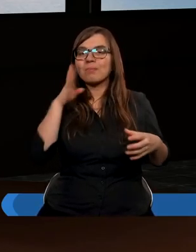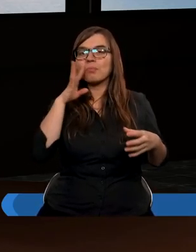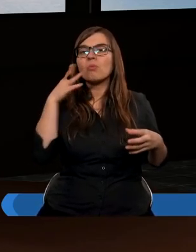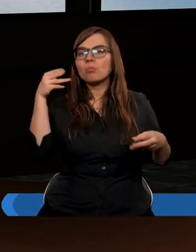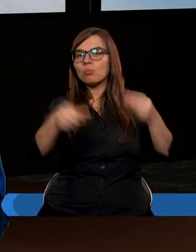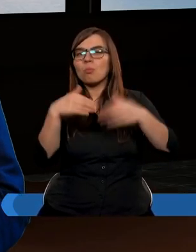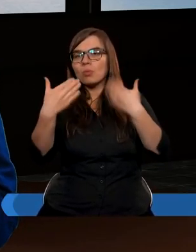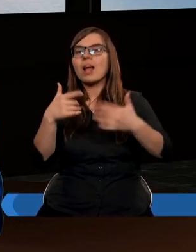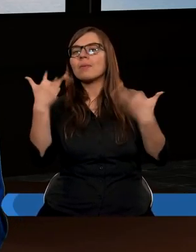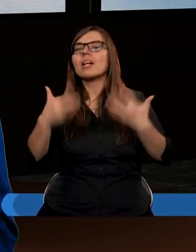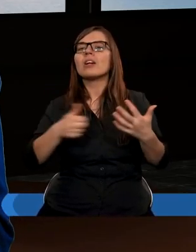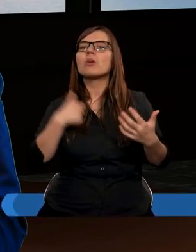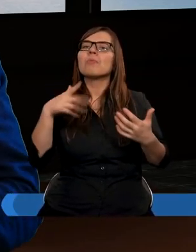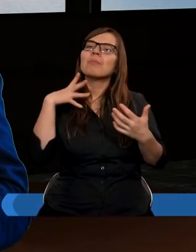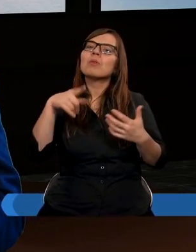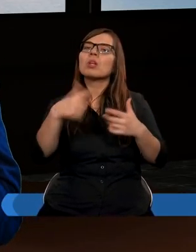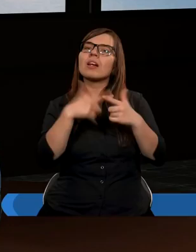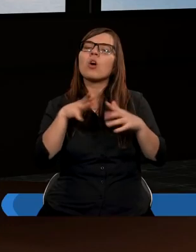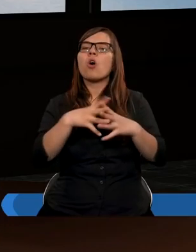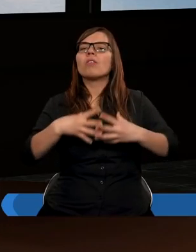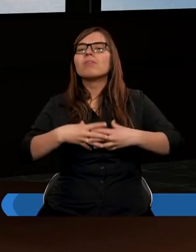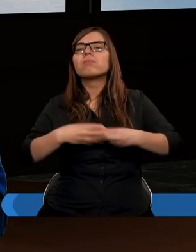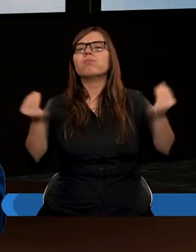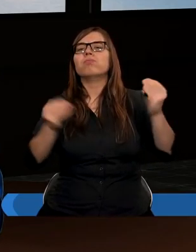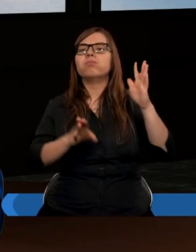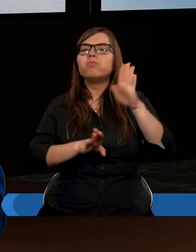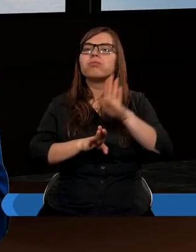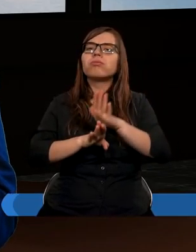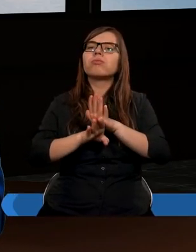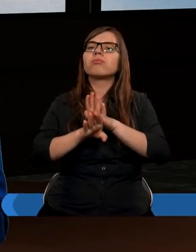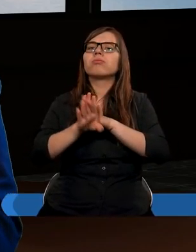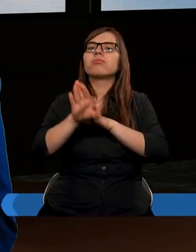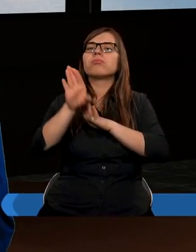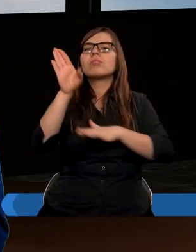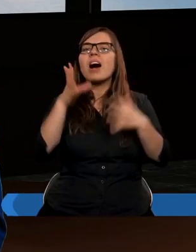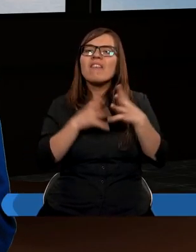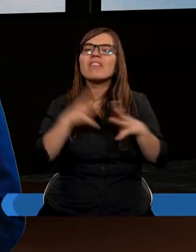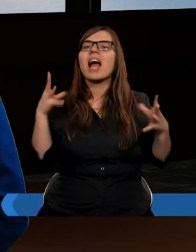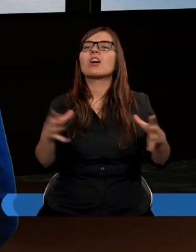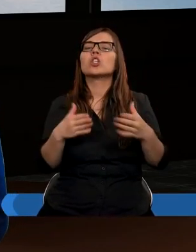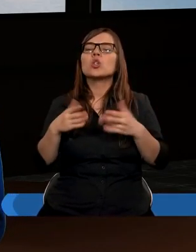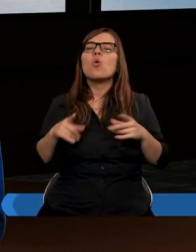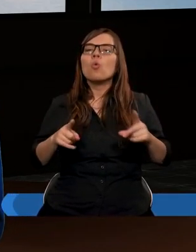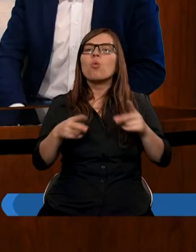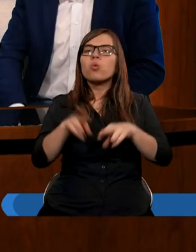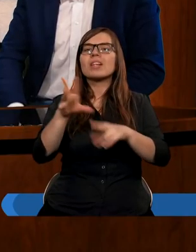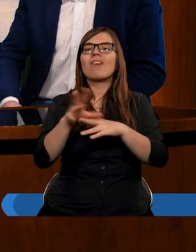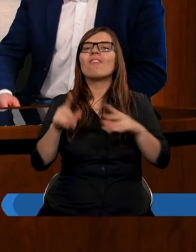instytucje dajemy, to chcielibyśmy też, żeby jakiś ten Kościół miał większy udział w funkcjonowaniu